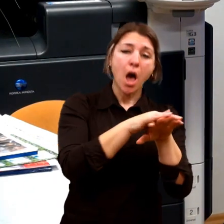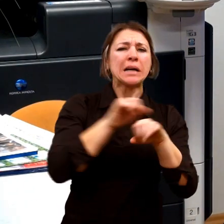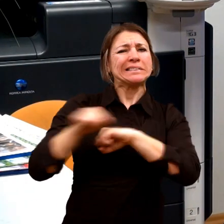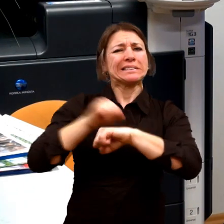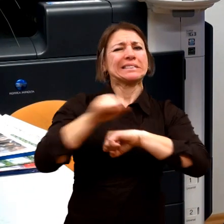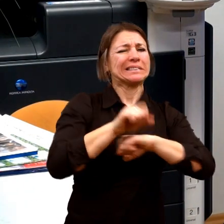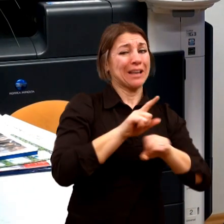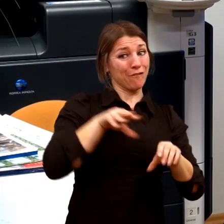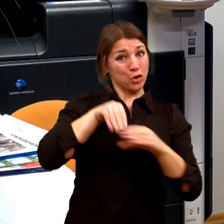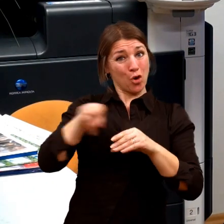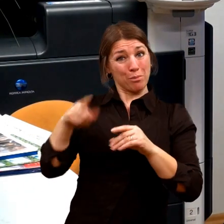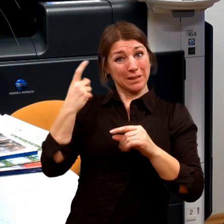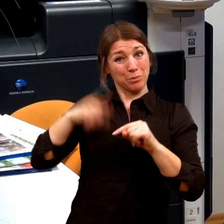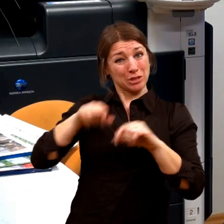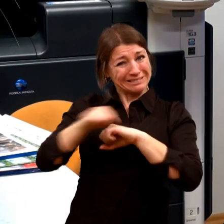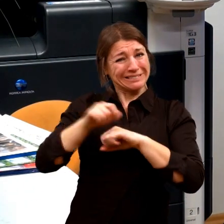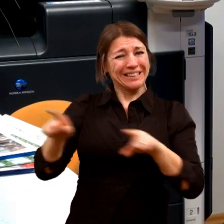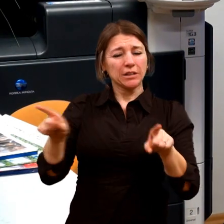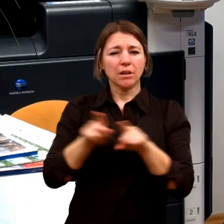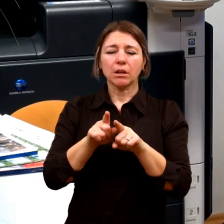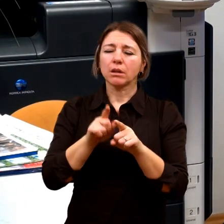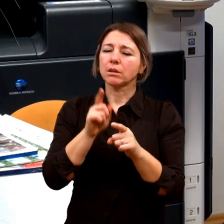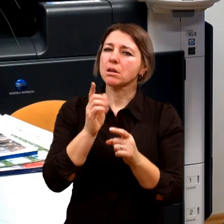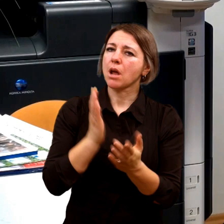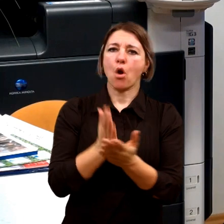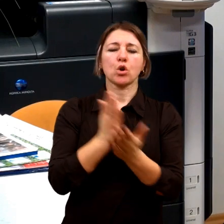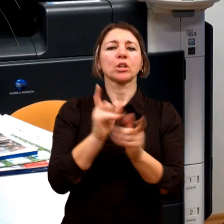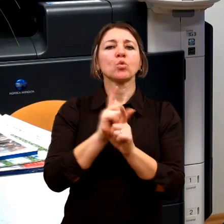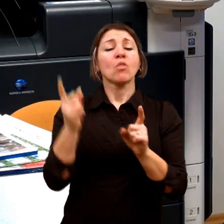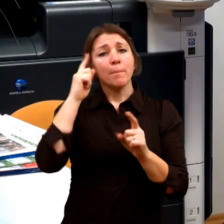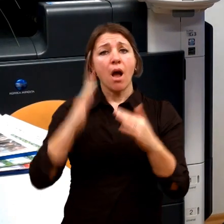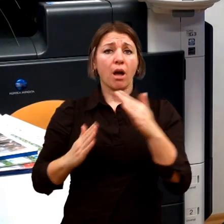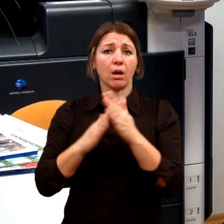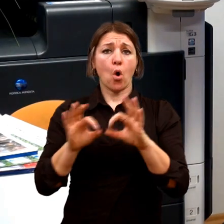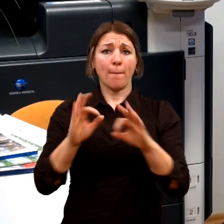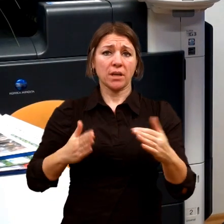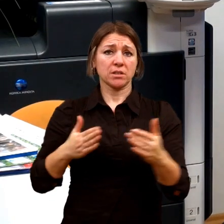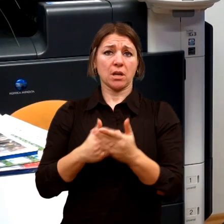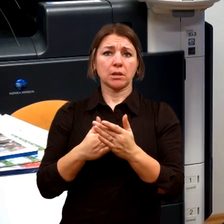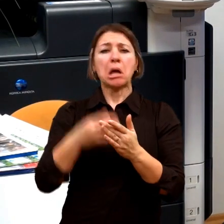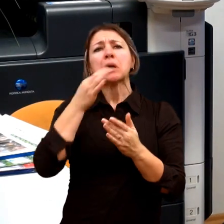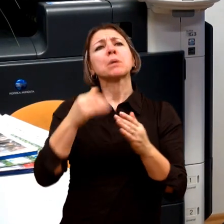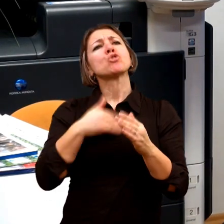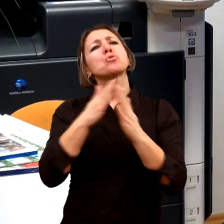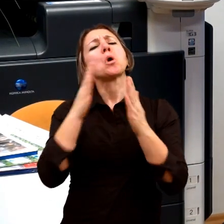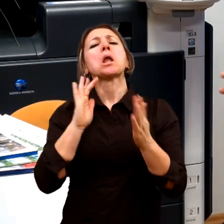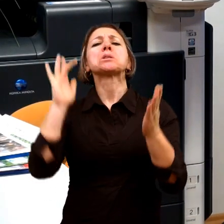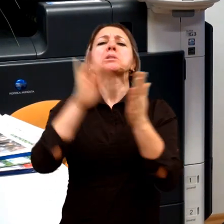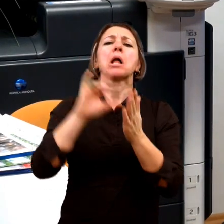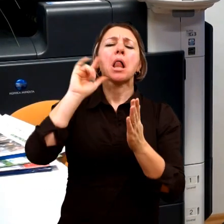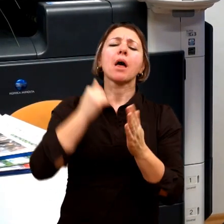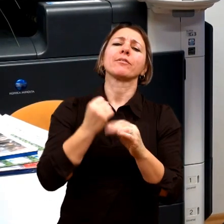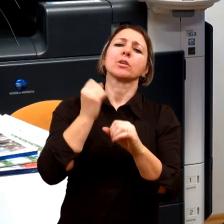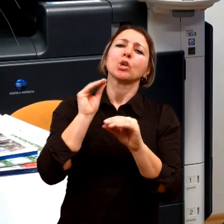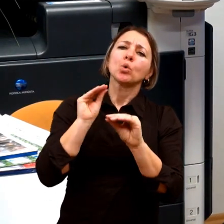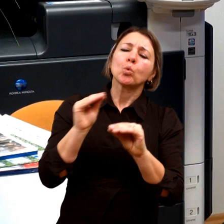do školy chodí. Kdyby ta škola byla víc o komunikačních dovednostech, o tom dělat něco růkama, tak bych možná